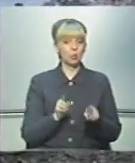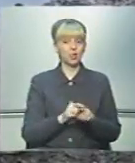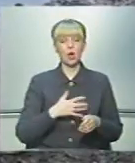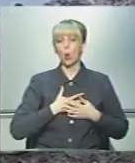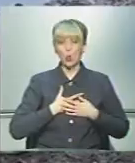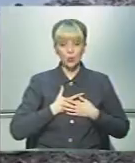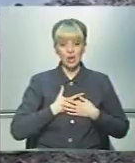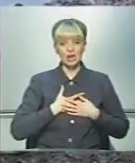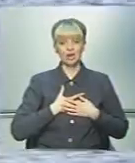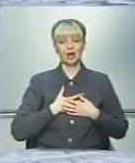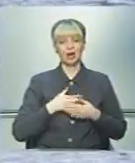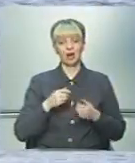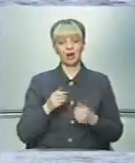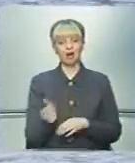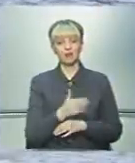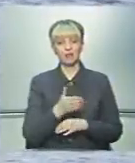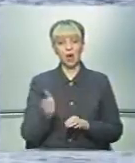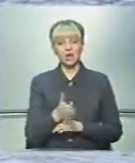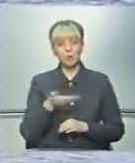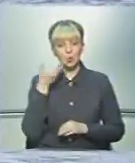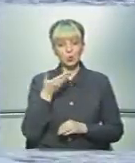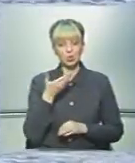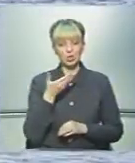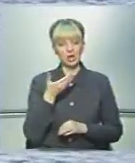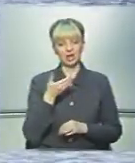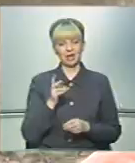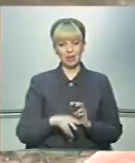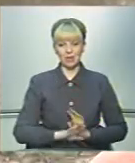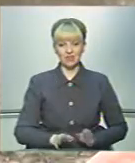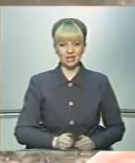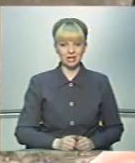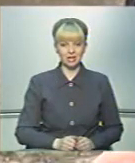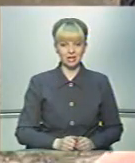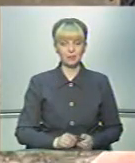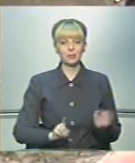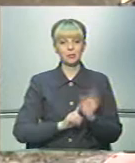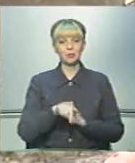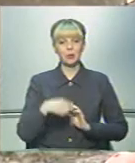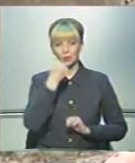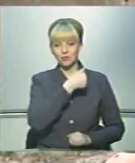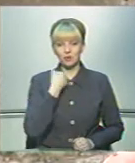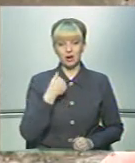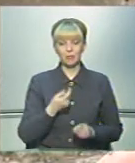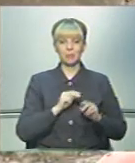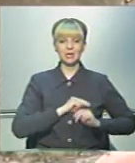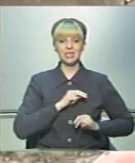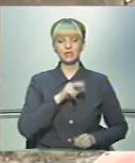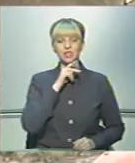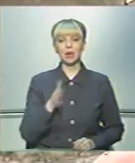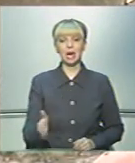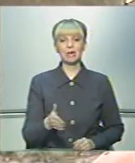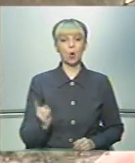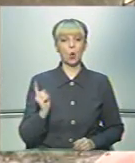любителі дармової рибної юшки ще не перевелися. З початку нинішнього року працівниками Чернівецького